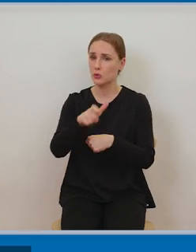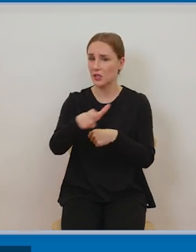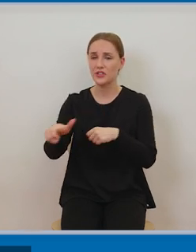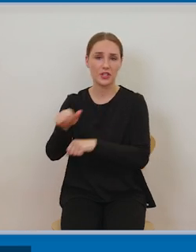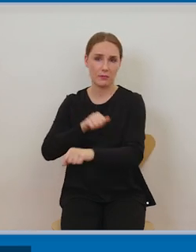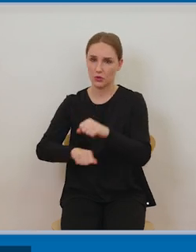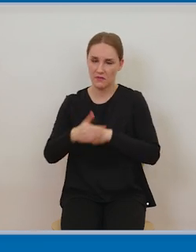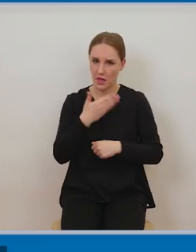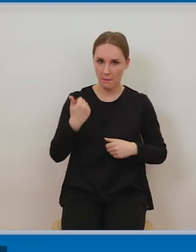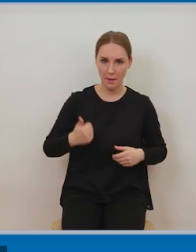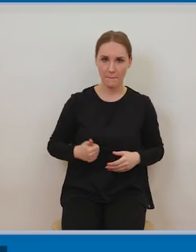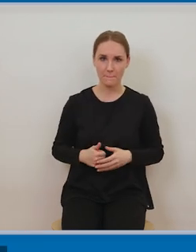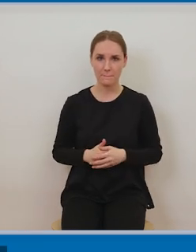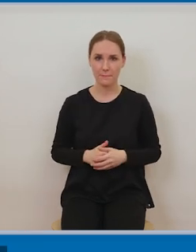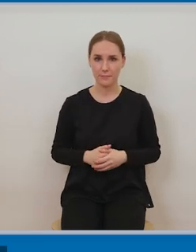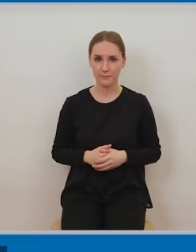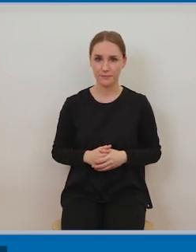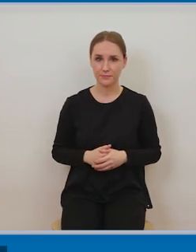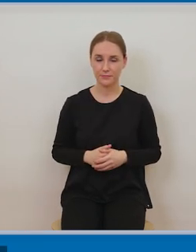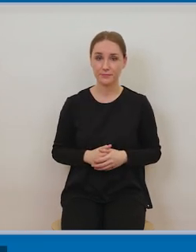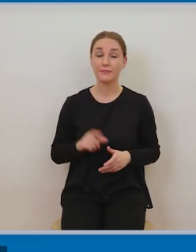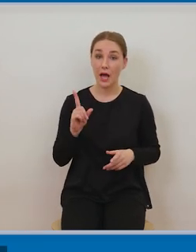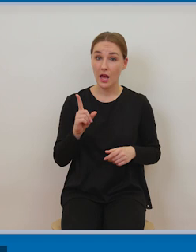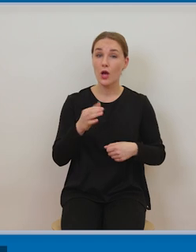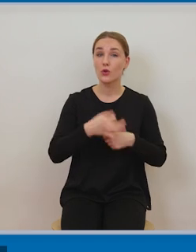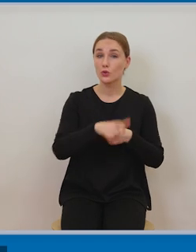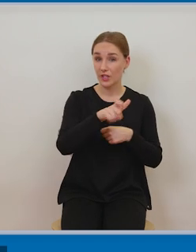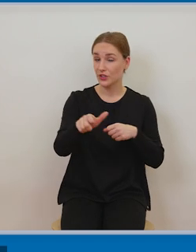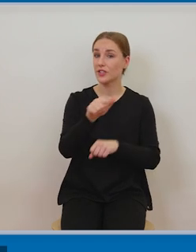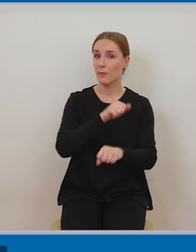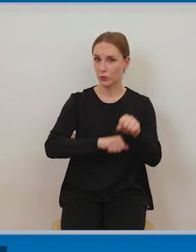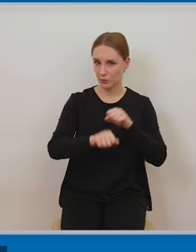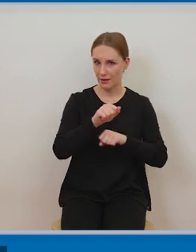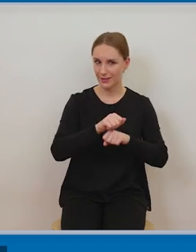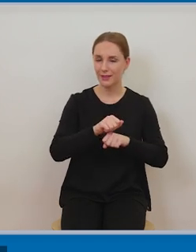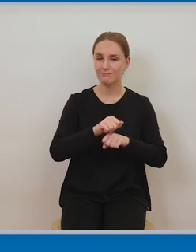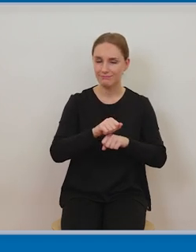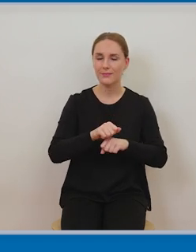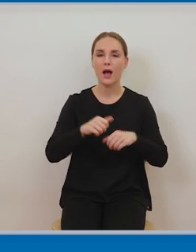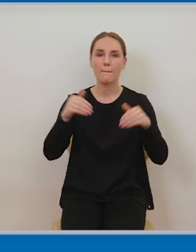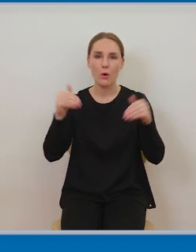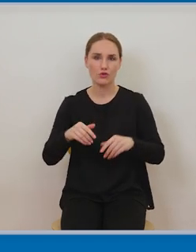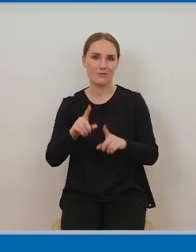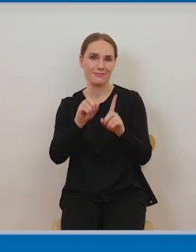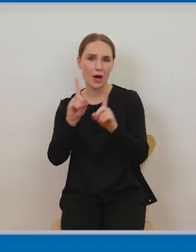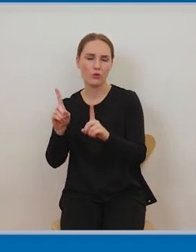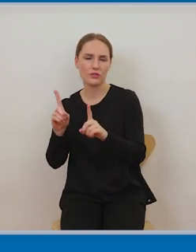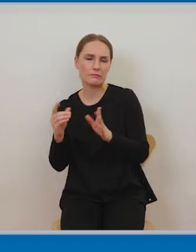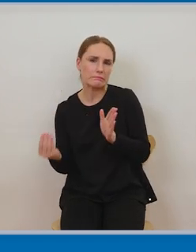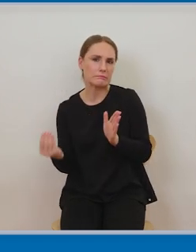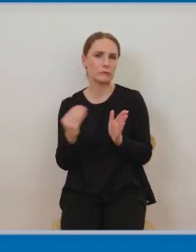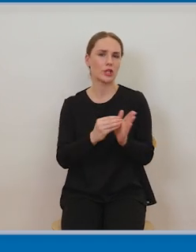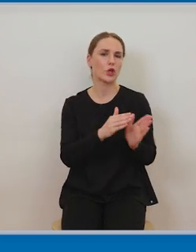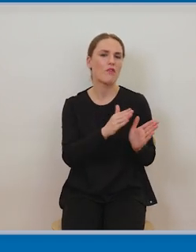taki materiał który będzie specjalnie zaadaptowany do potrzeb osoby z niepełnosprawnością który będzie wzbogacony właśnie o jakiś